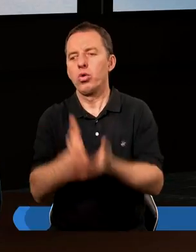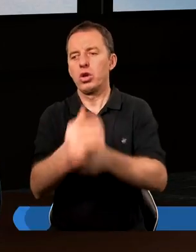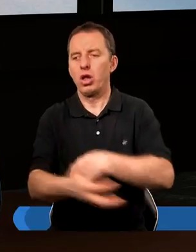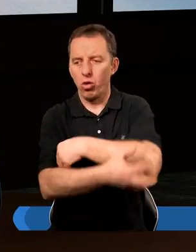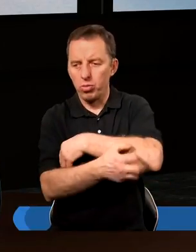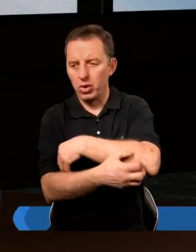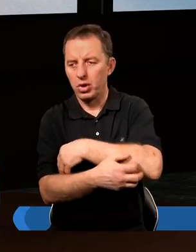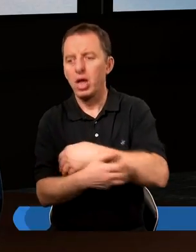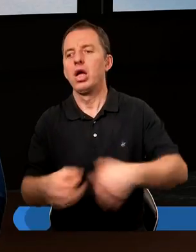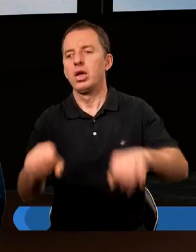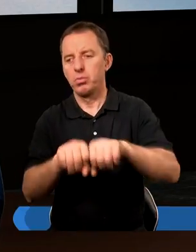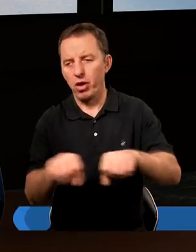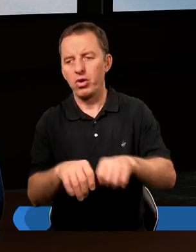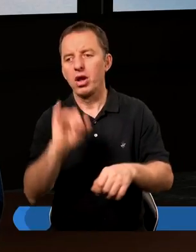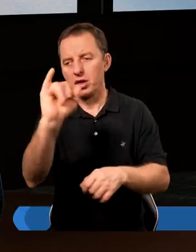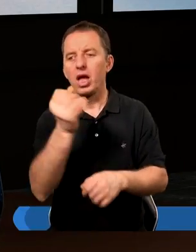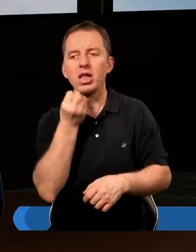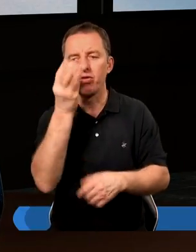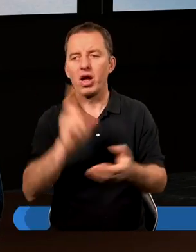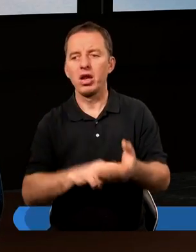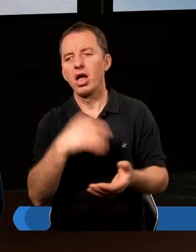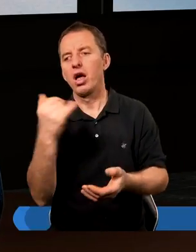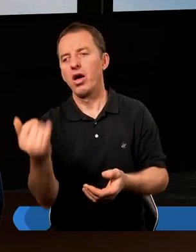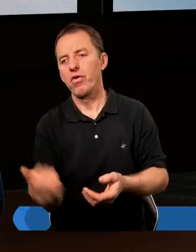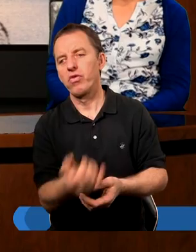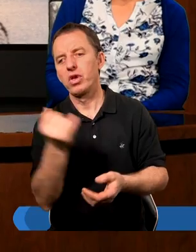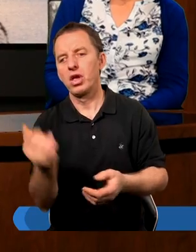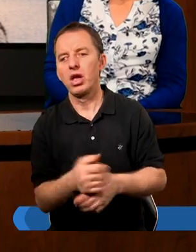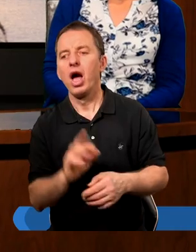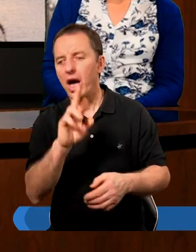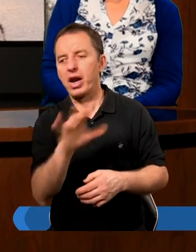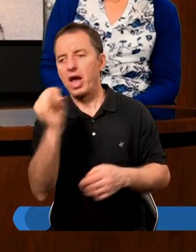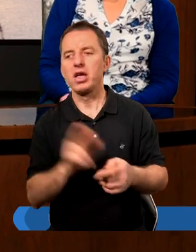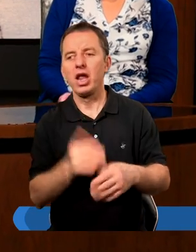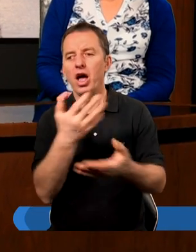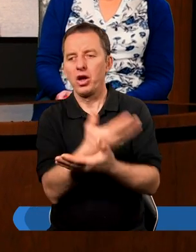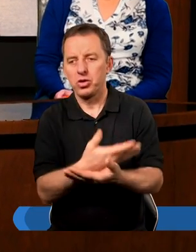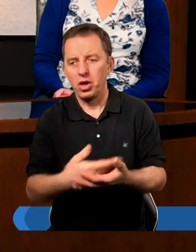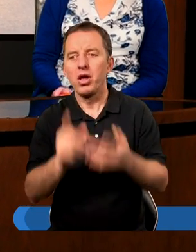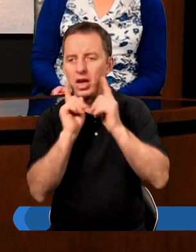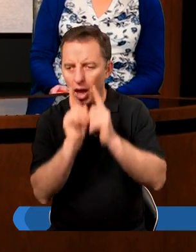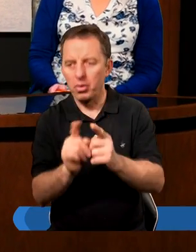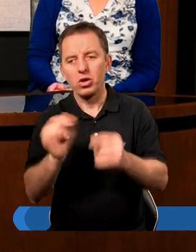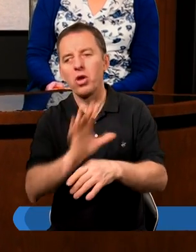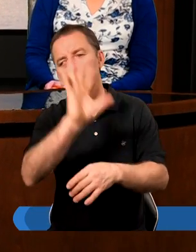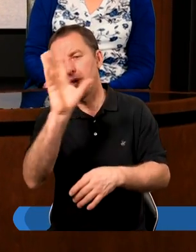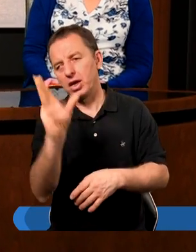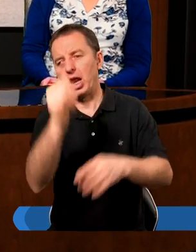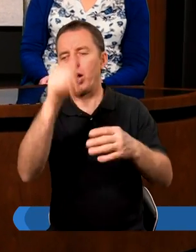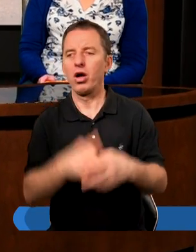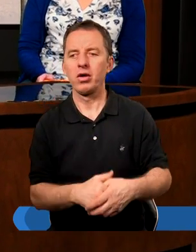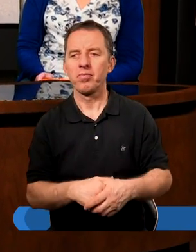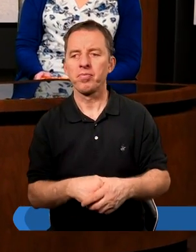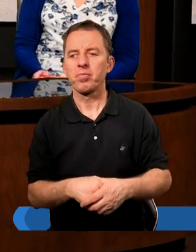udziela ubogim, sprawiedliwość Jego trwa na wieki. Taki raj na ziemi chyba, co? Naprawdę, coś przepięknego.